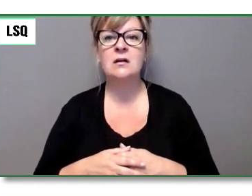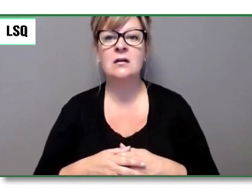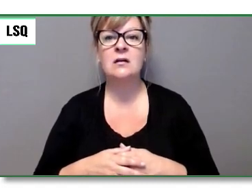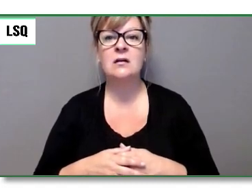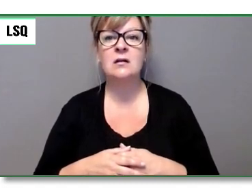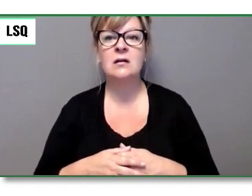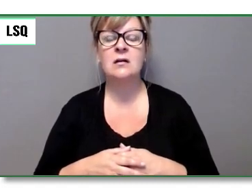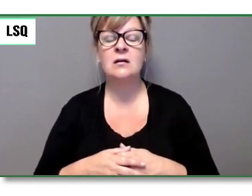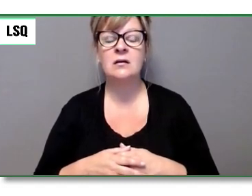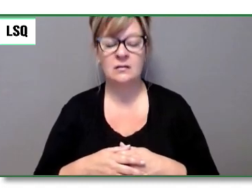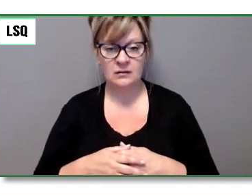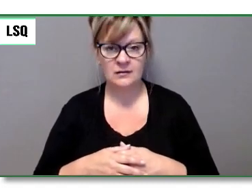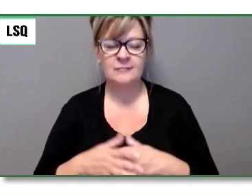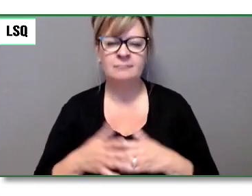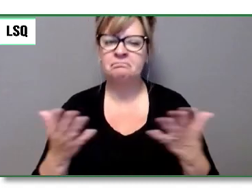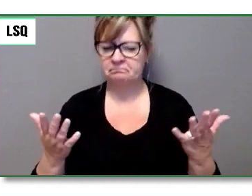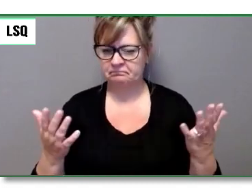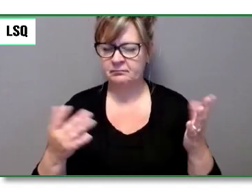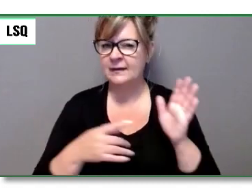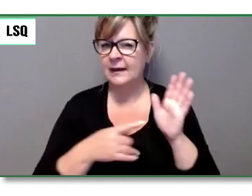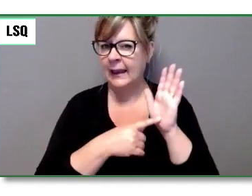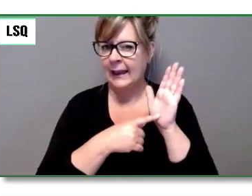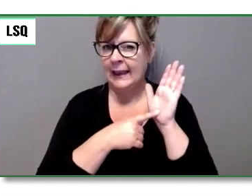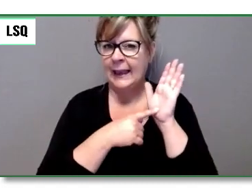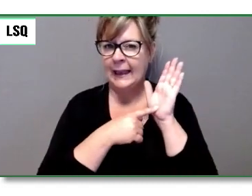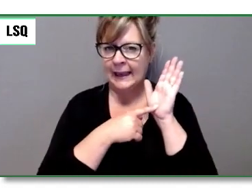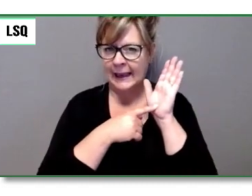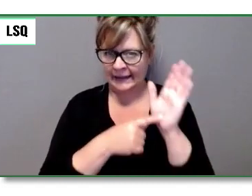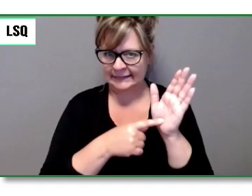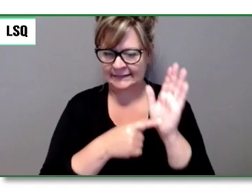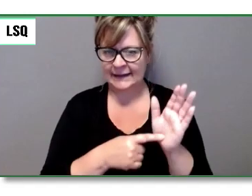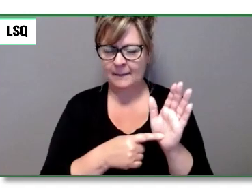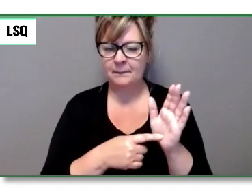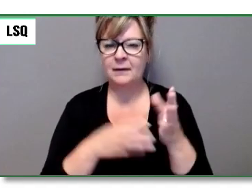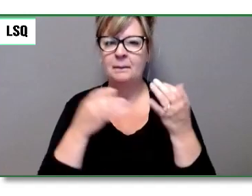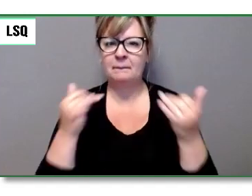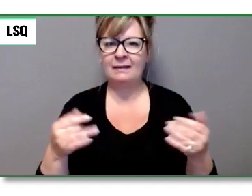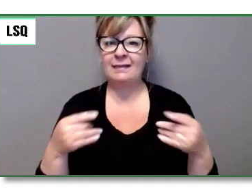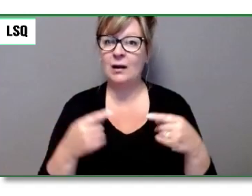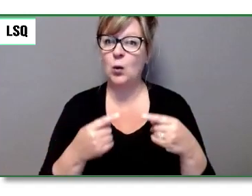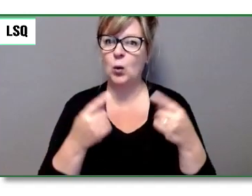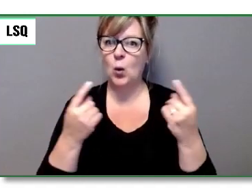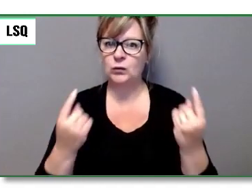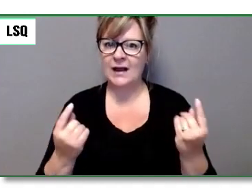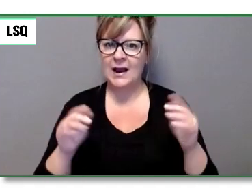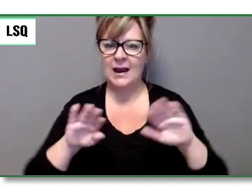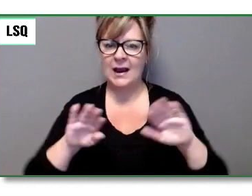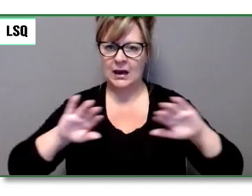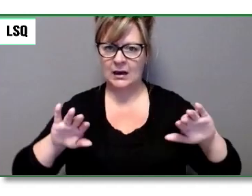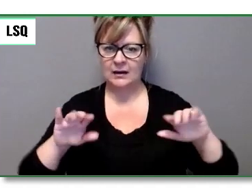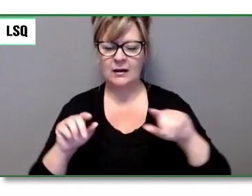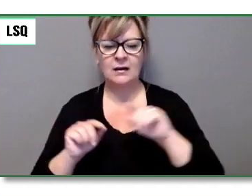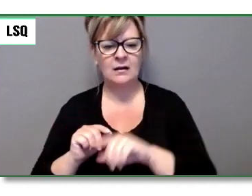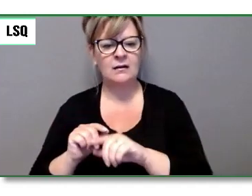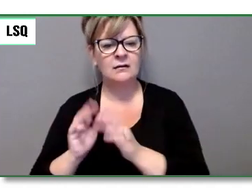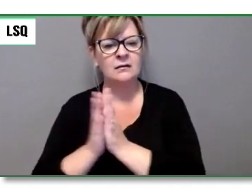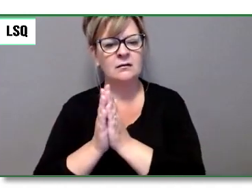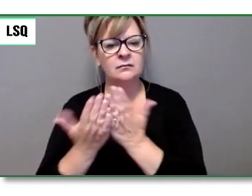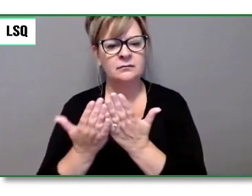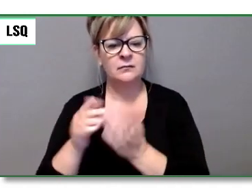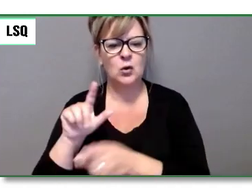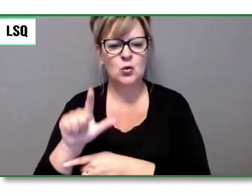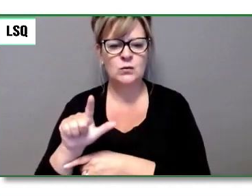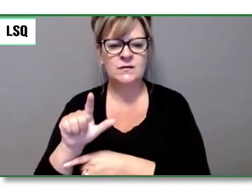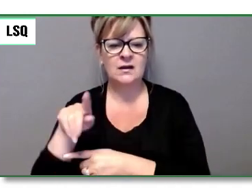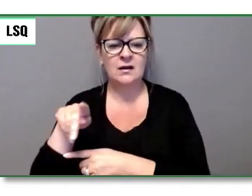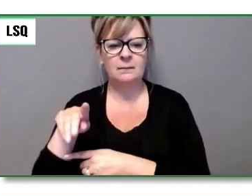le bouquin de Lucia Perilio, où elle parle de manière de connecter avec